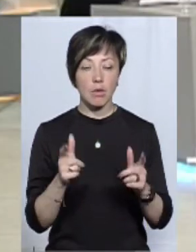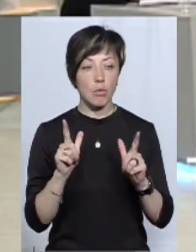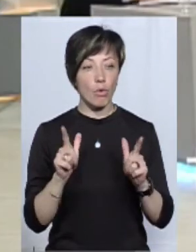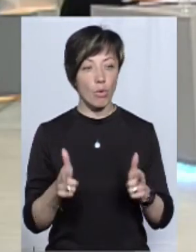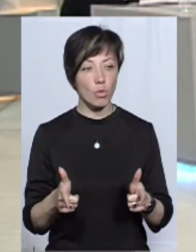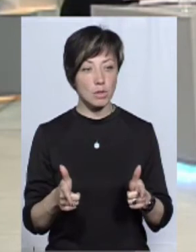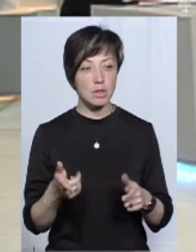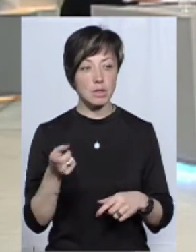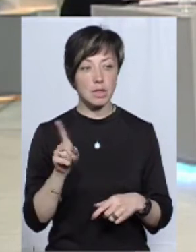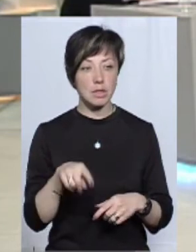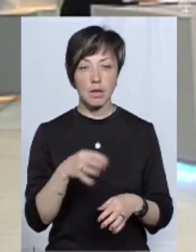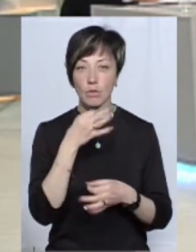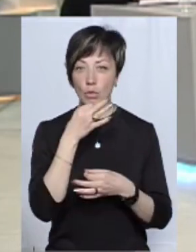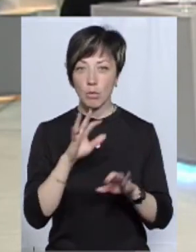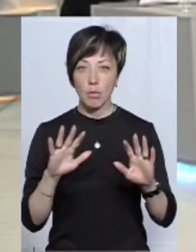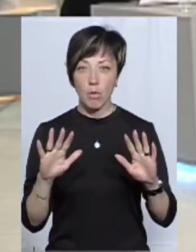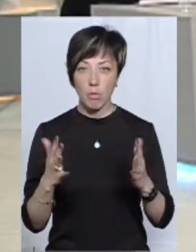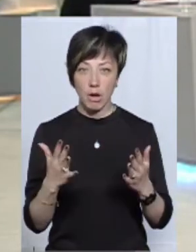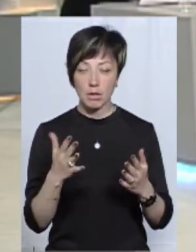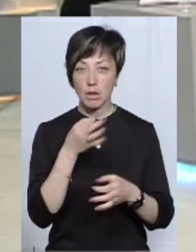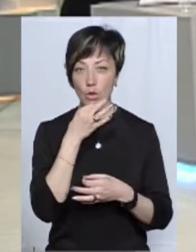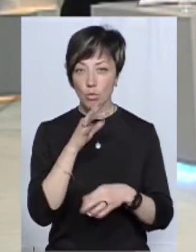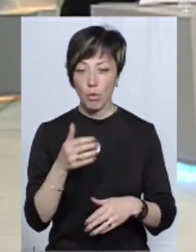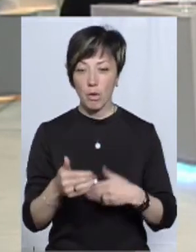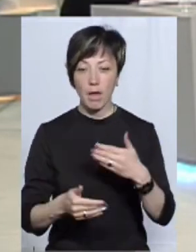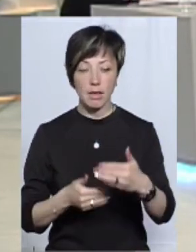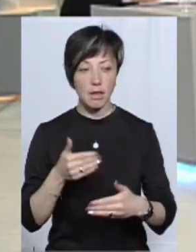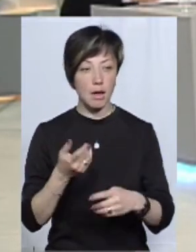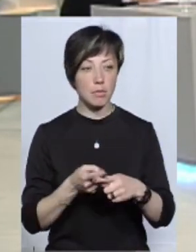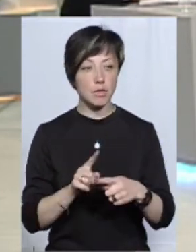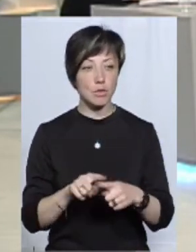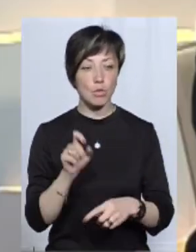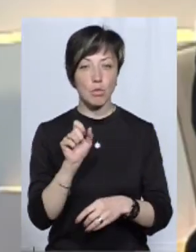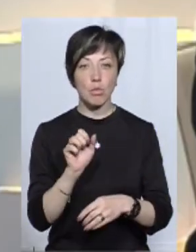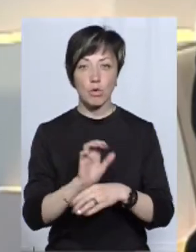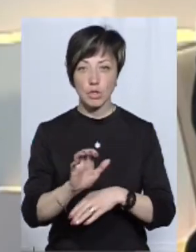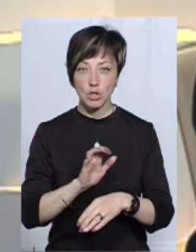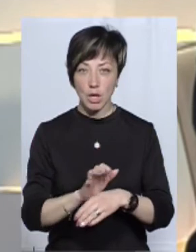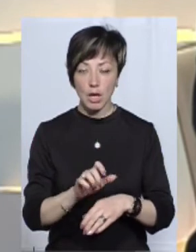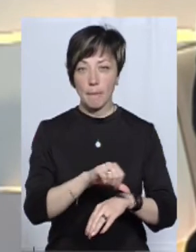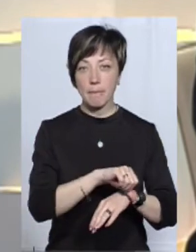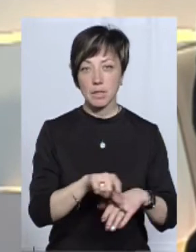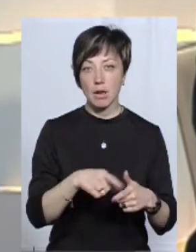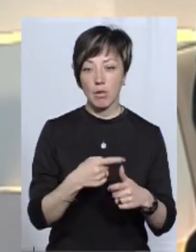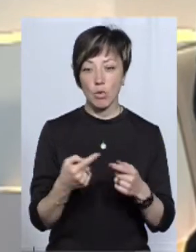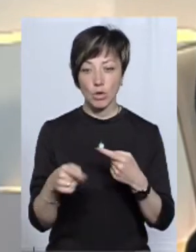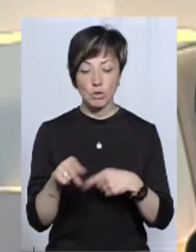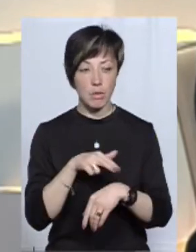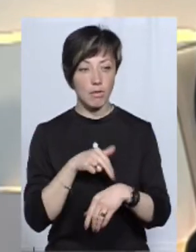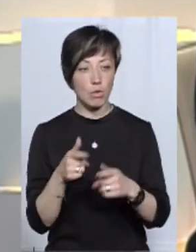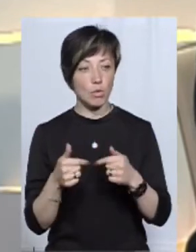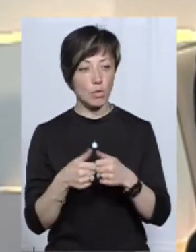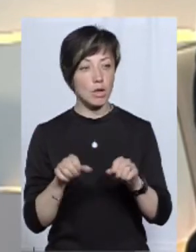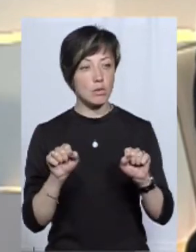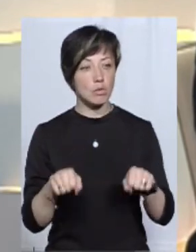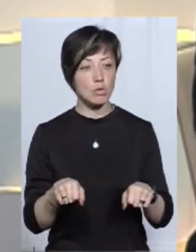погодитися на те, що в будь-який момент, на будь етапі цього постачання митниця або інші правоохоронні органи можуть